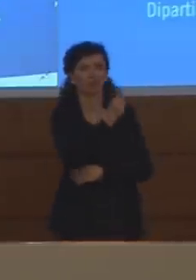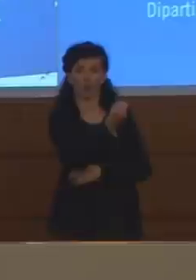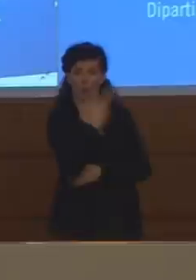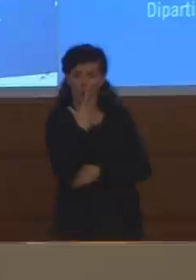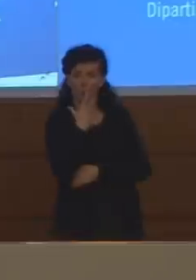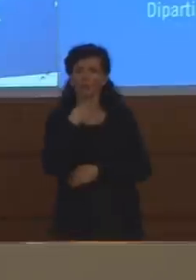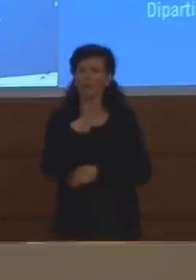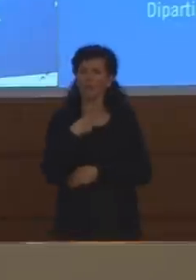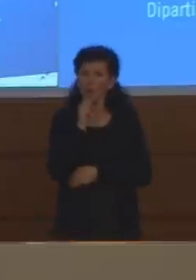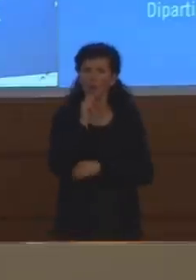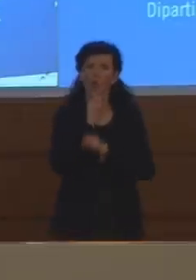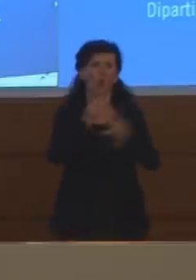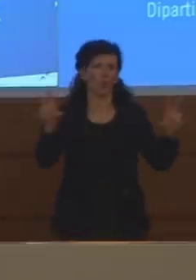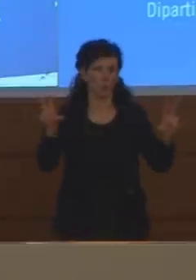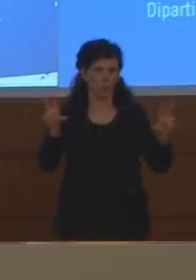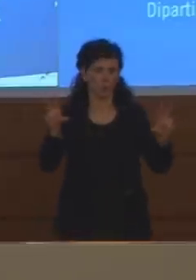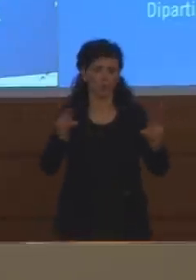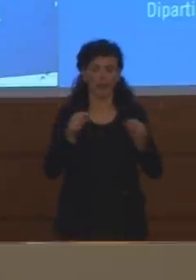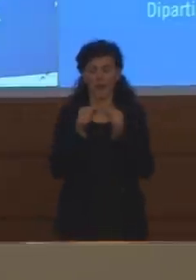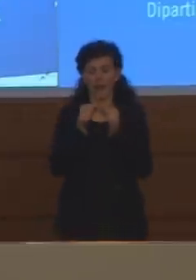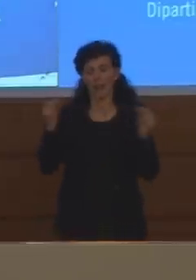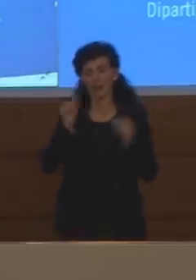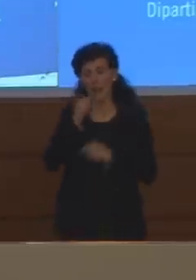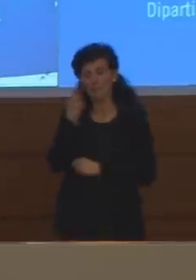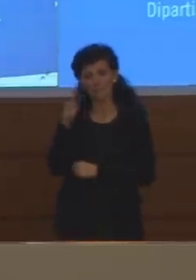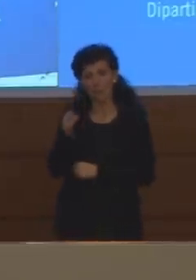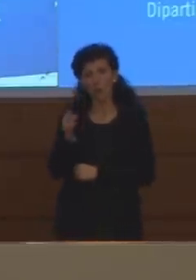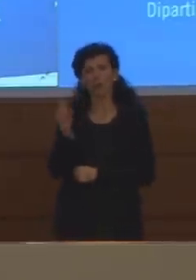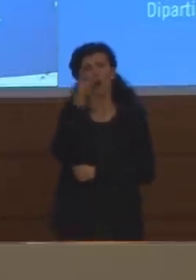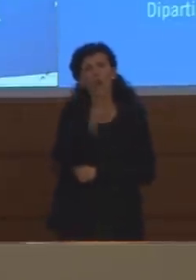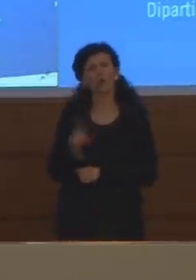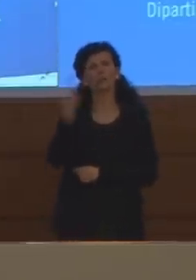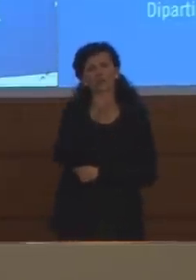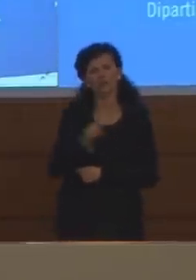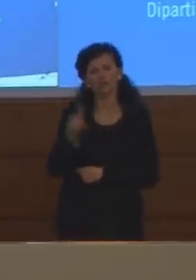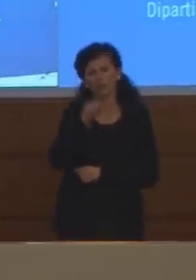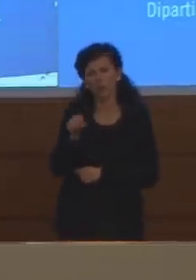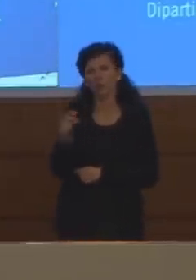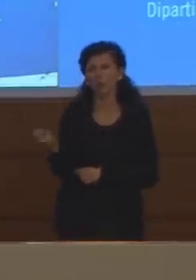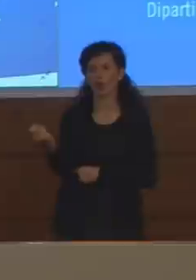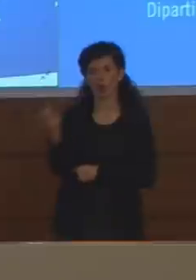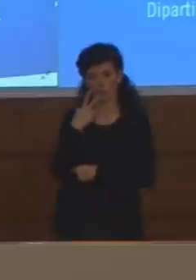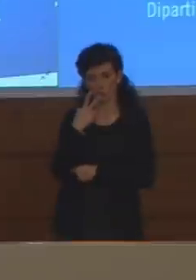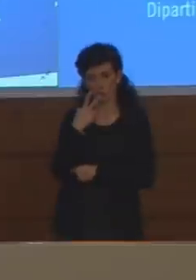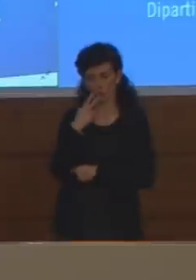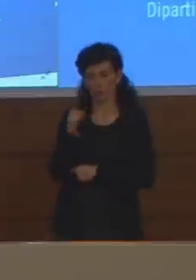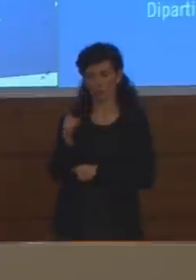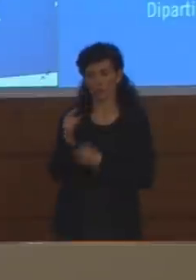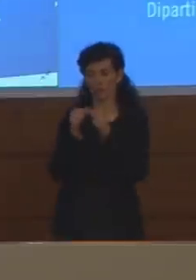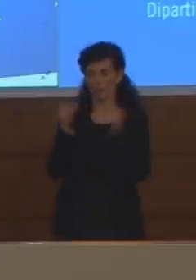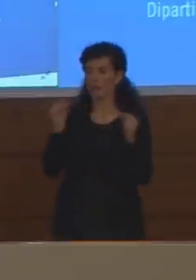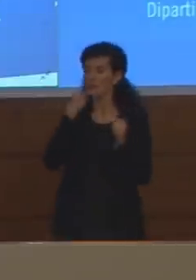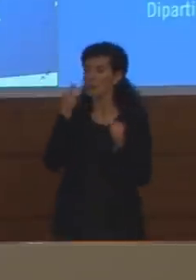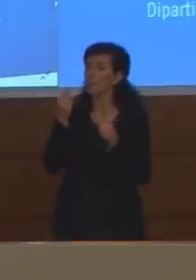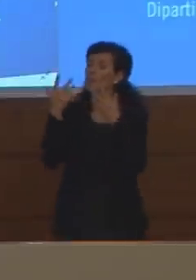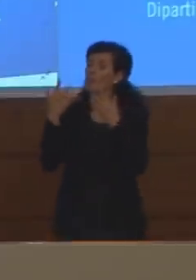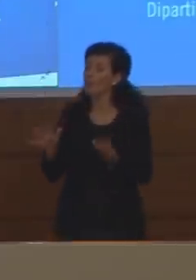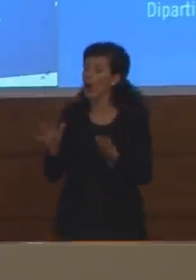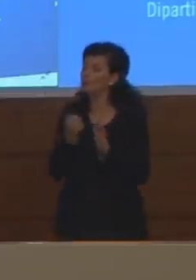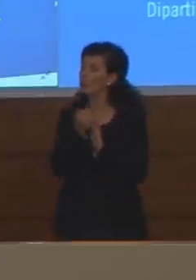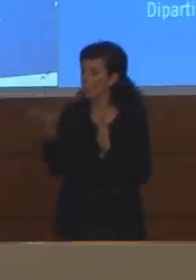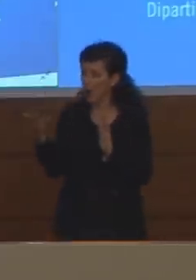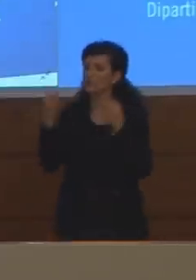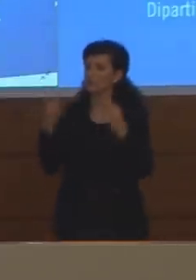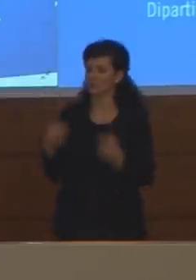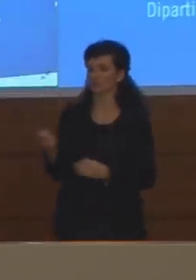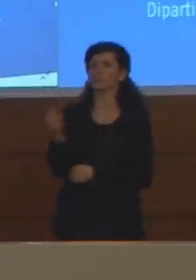quanto riguarda l'esito dei tamponi giorno per giorno ci viene comunicato l'esito dei tamponi che vengono effettuati e